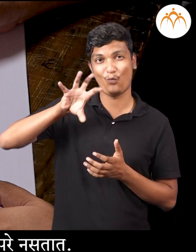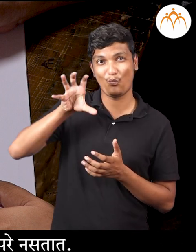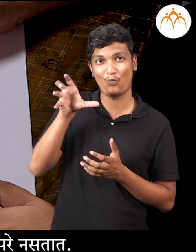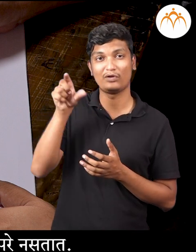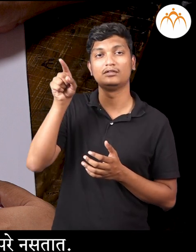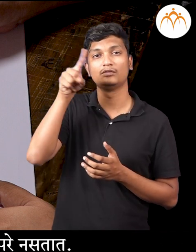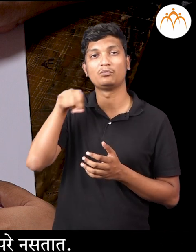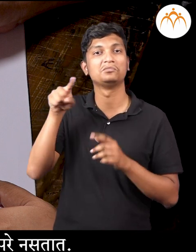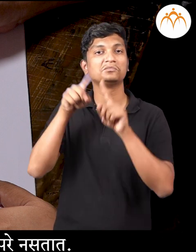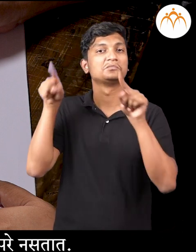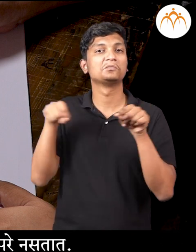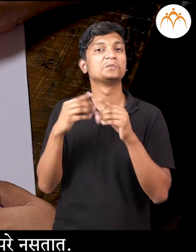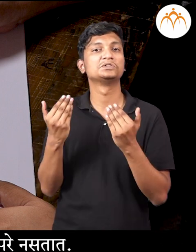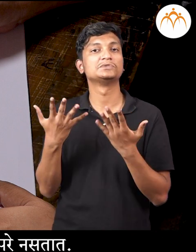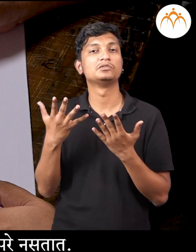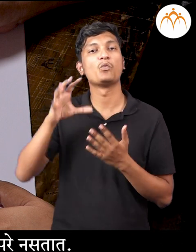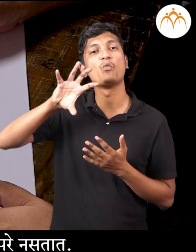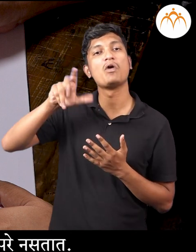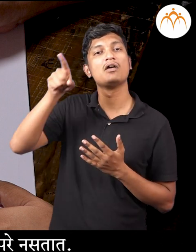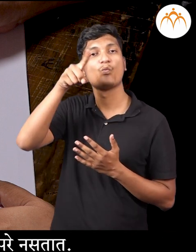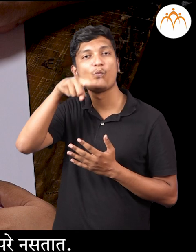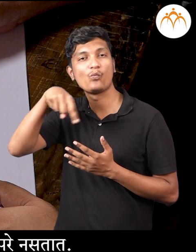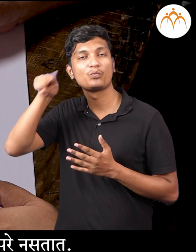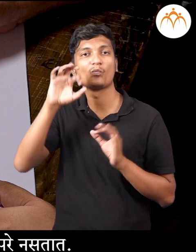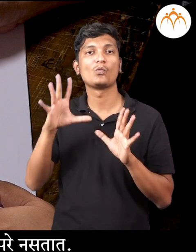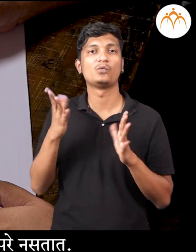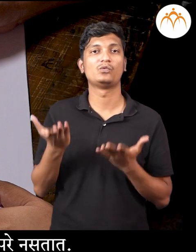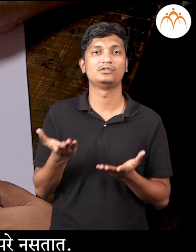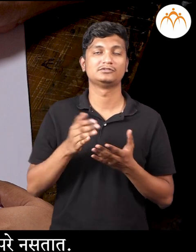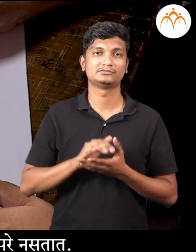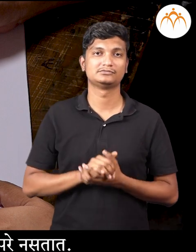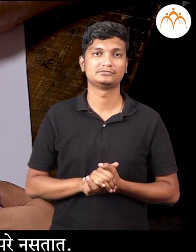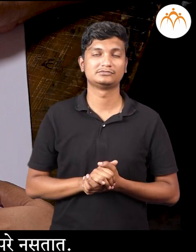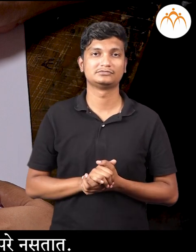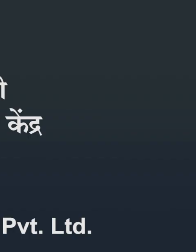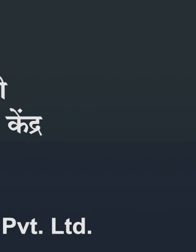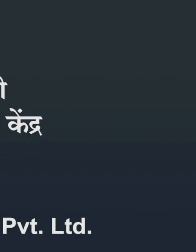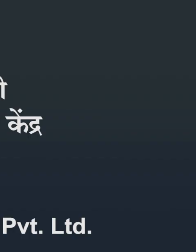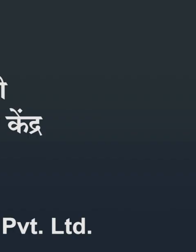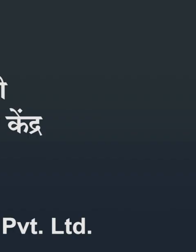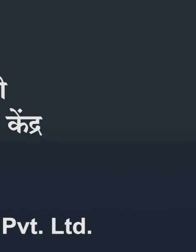सरल कड़ा क्युम कोपरे नस्तात, वर्तूल पूर्ण वक्रा का रिशेने काड़तात.